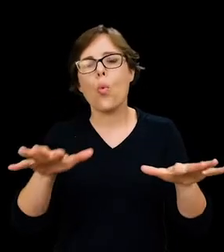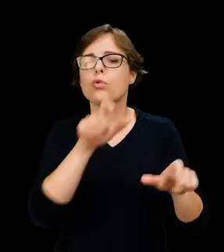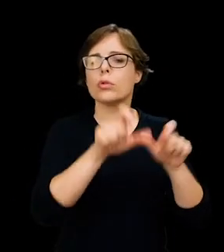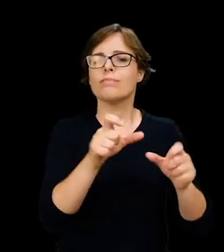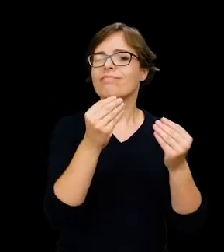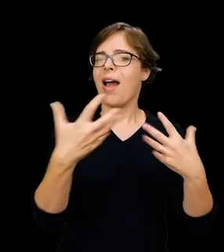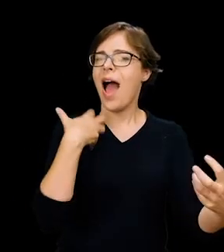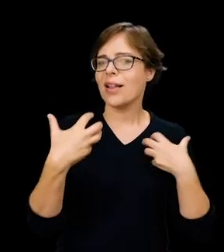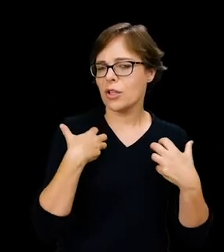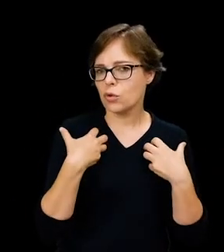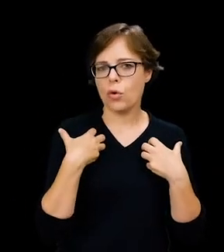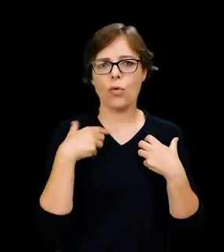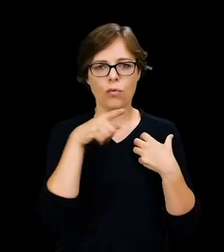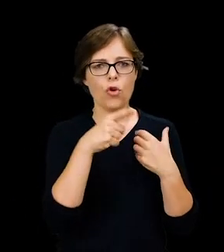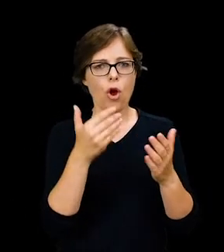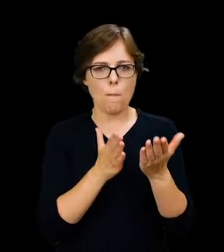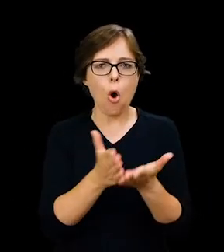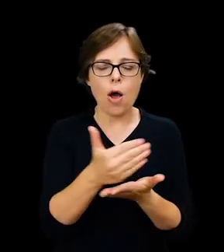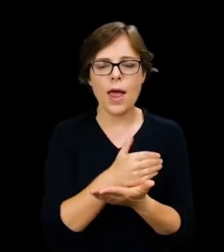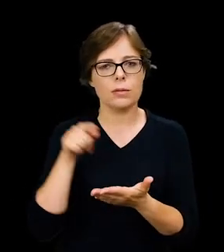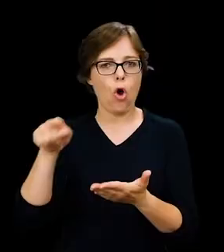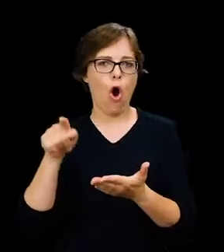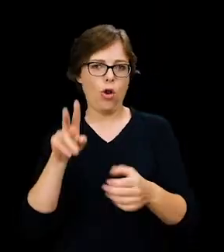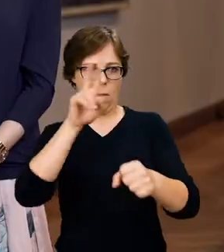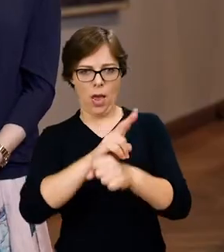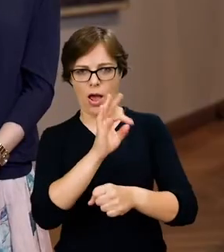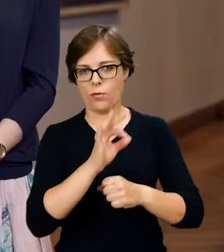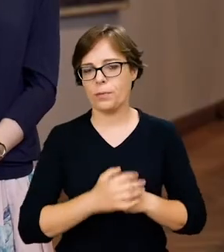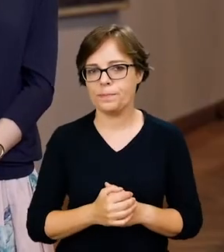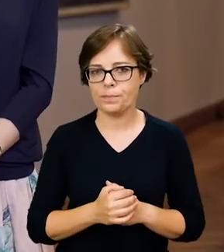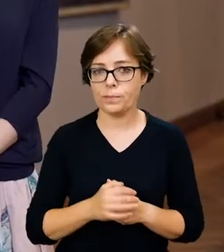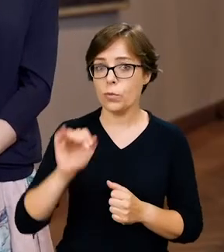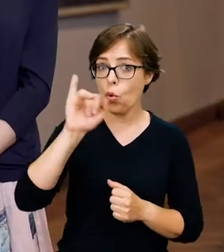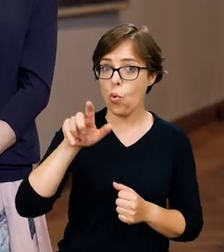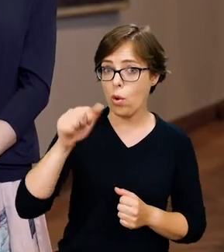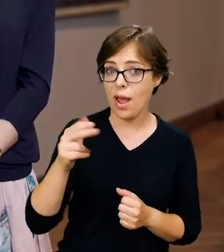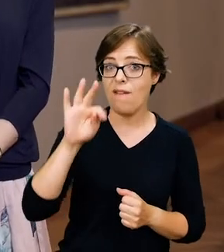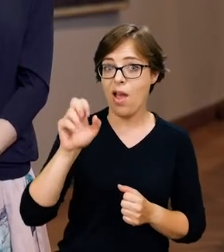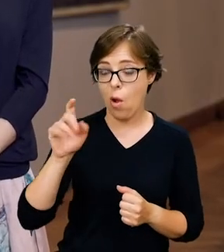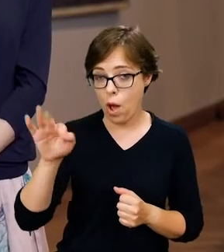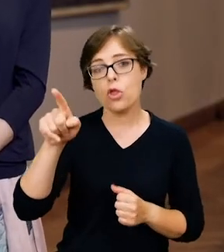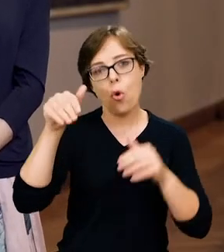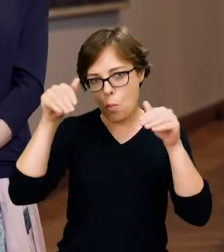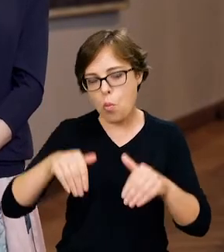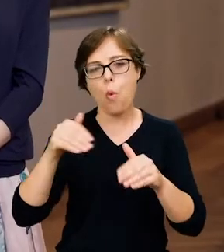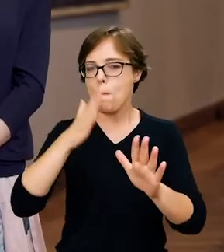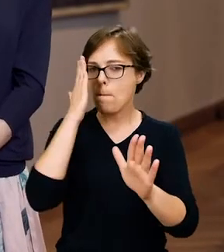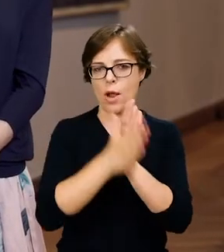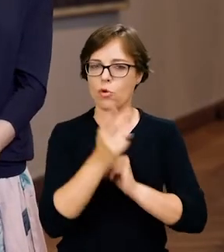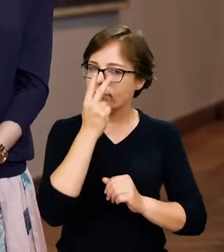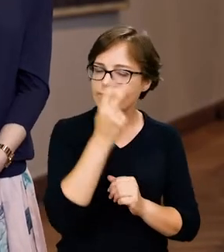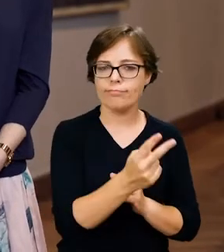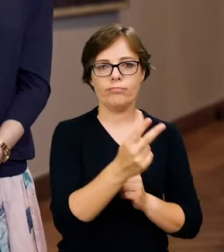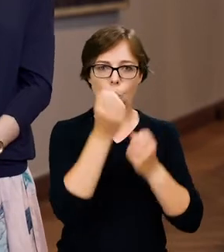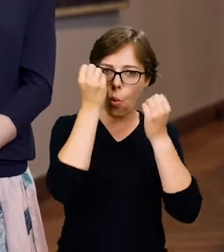artystów doby modernizmu. Julian Fałat jednak bezpośrednio mógł się zapoznać z